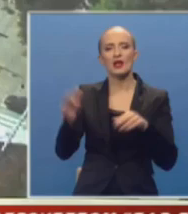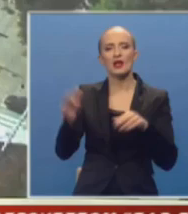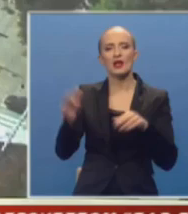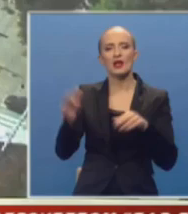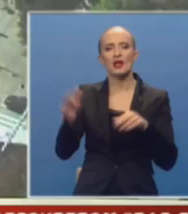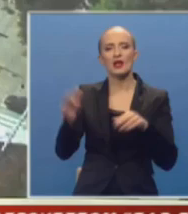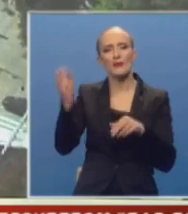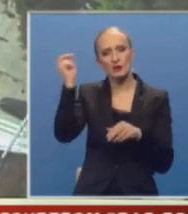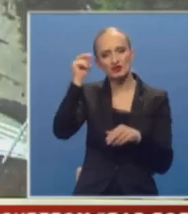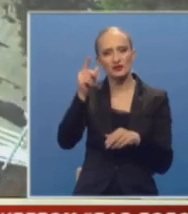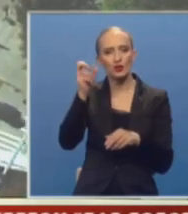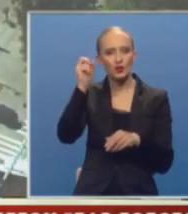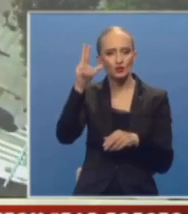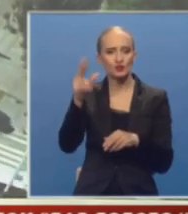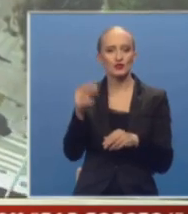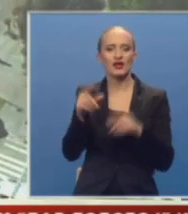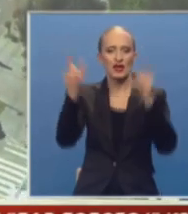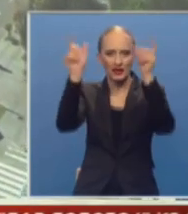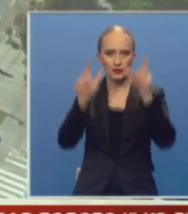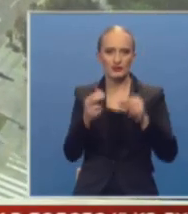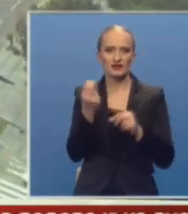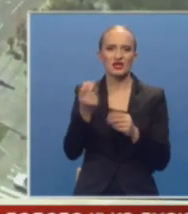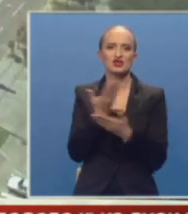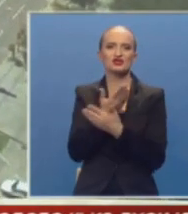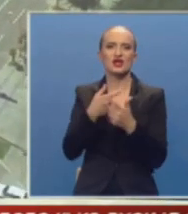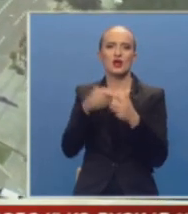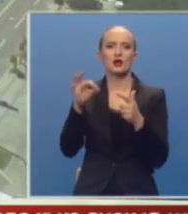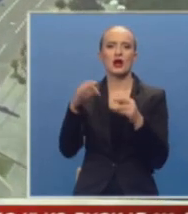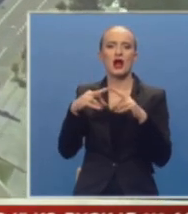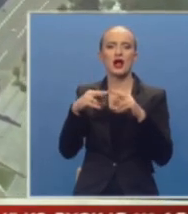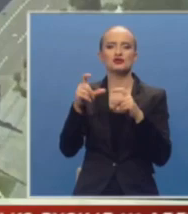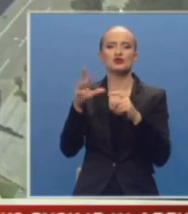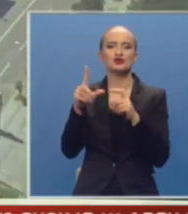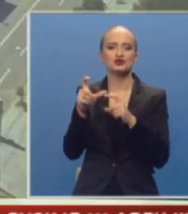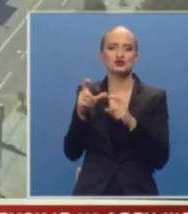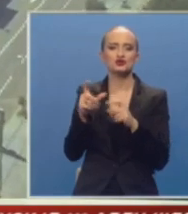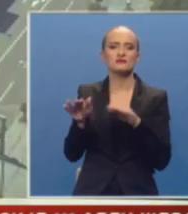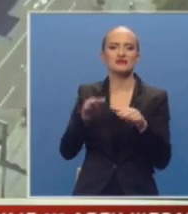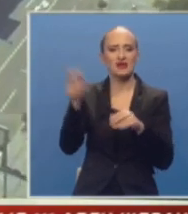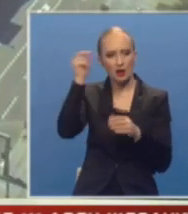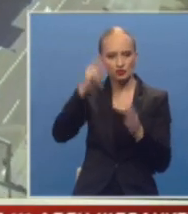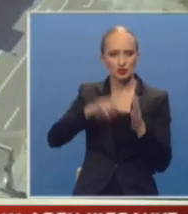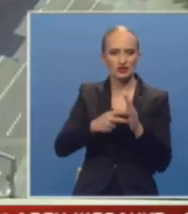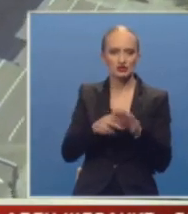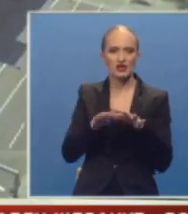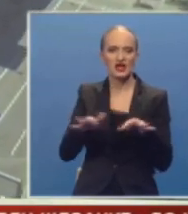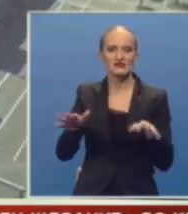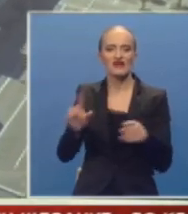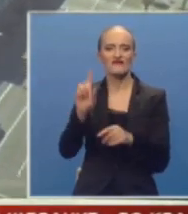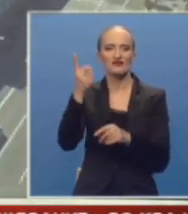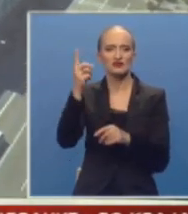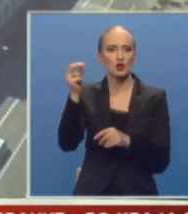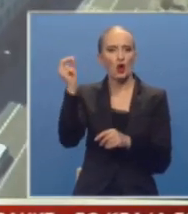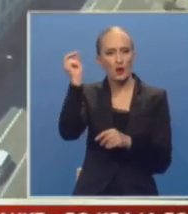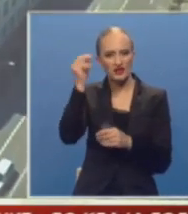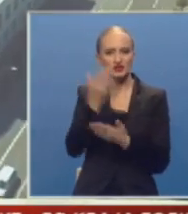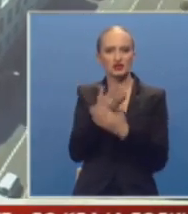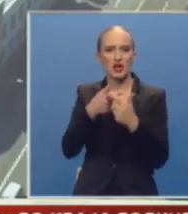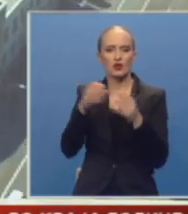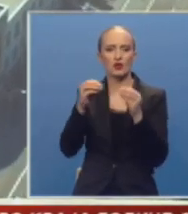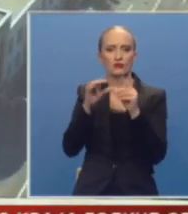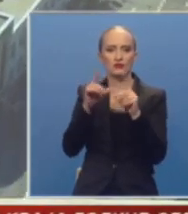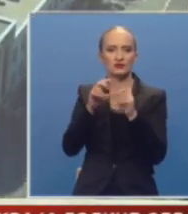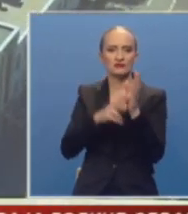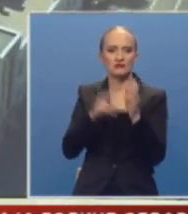Ministara prosvjeti kulture Republike Srpske Željka Stojićić i Ministar za naučno-tehnološki razvoj i visoko obrazovanje Željko